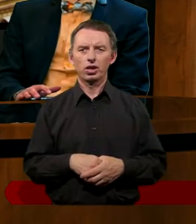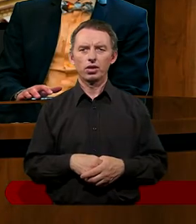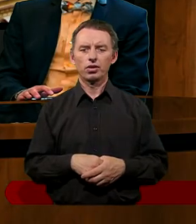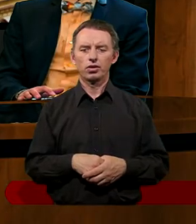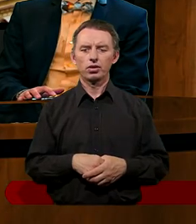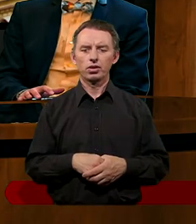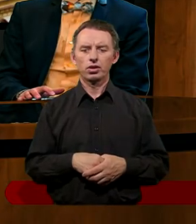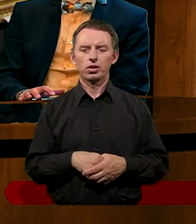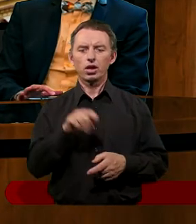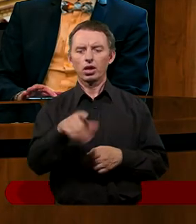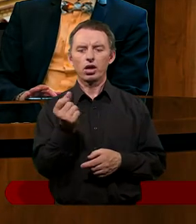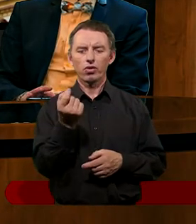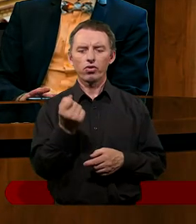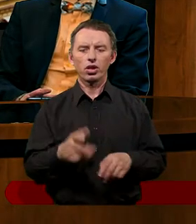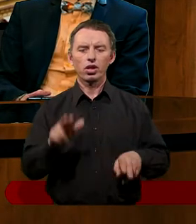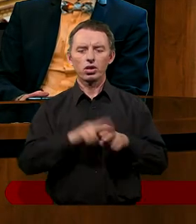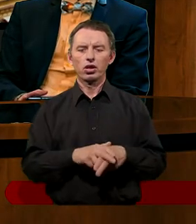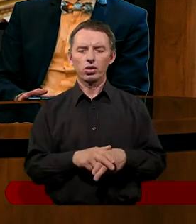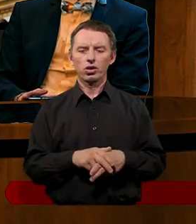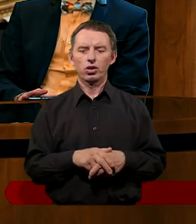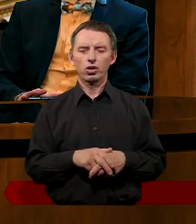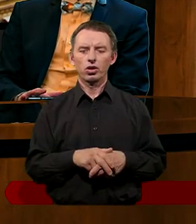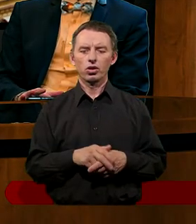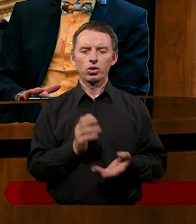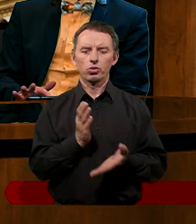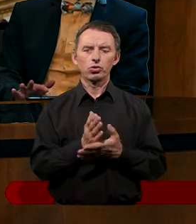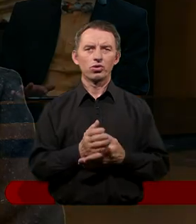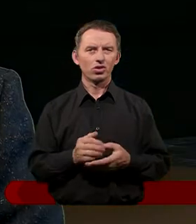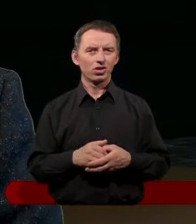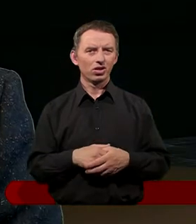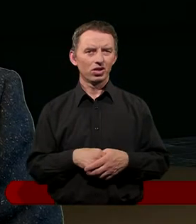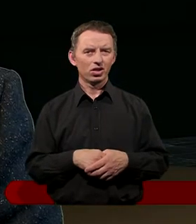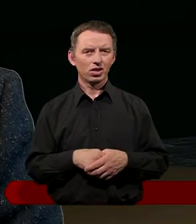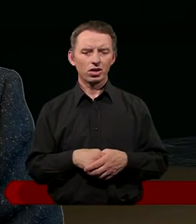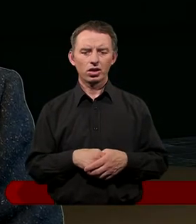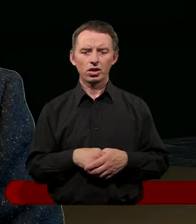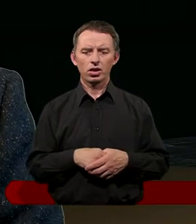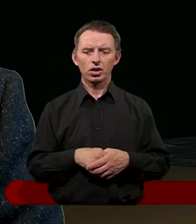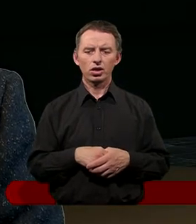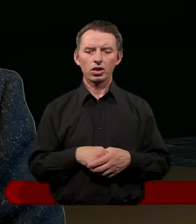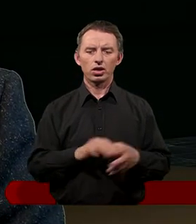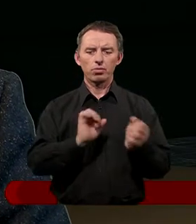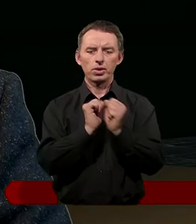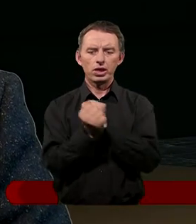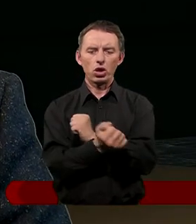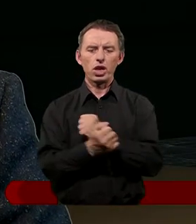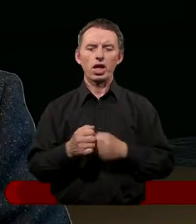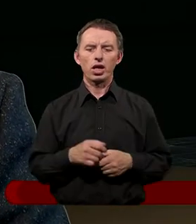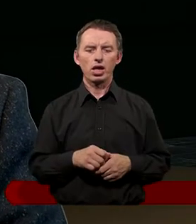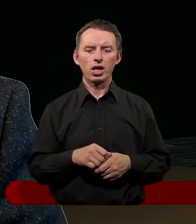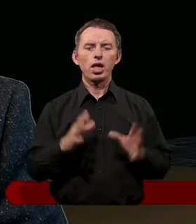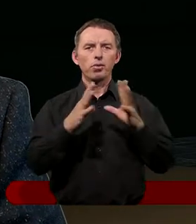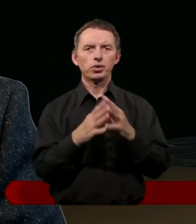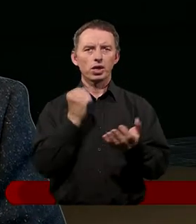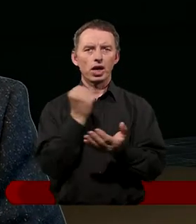Bardzo mocno. Podkreśla Jezus, że nie może być nic zmienione w